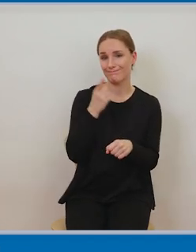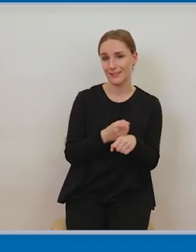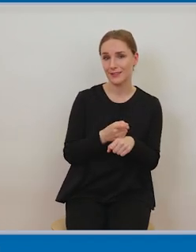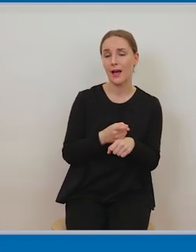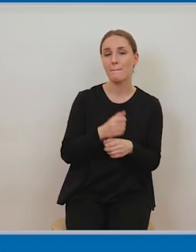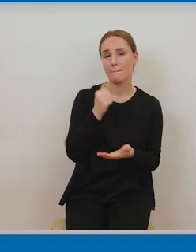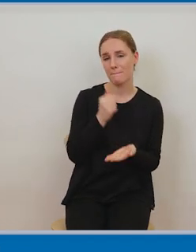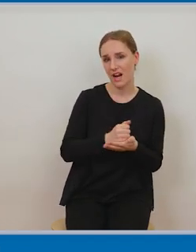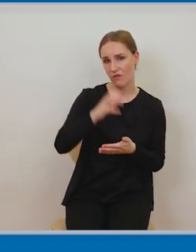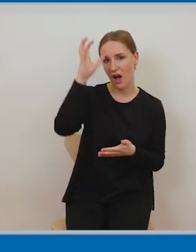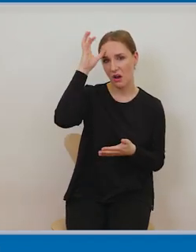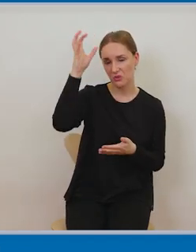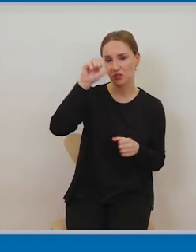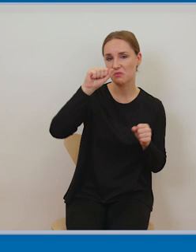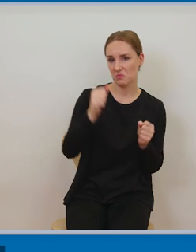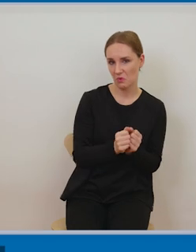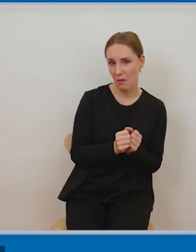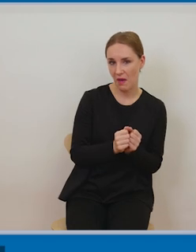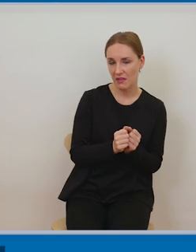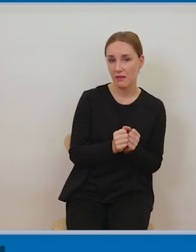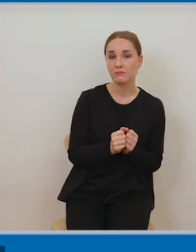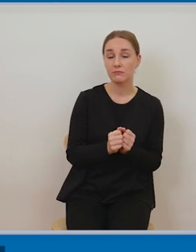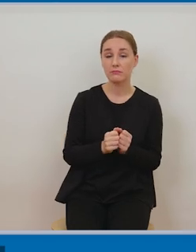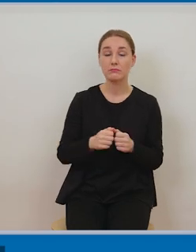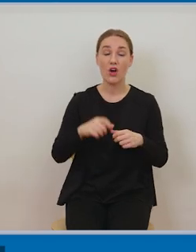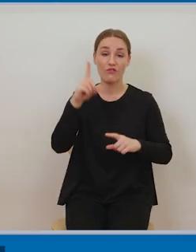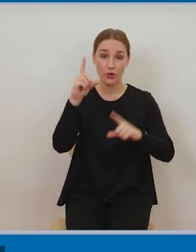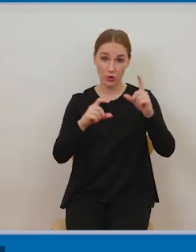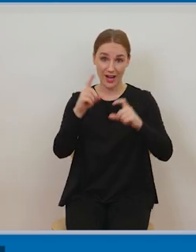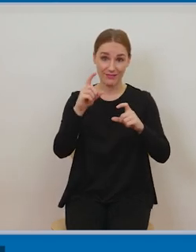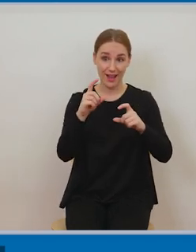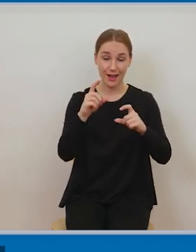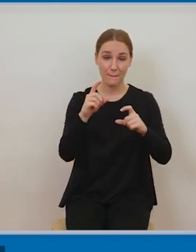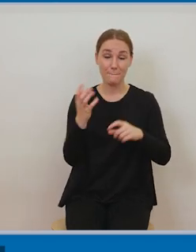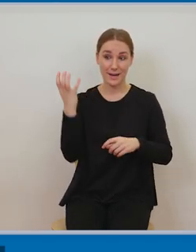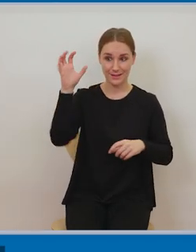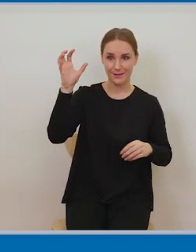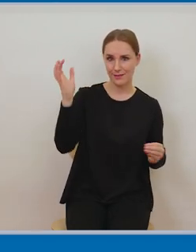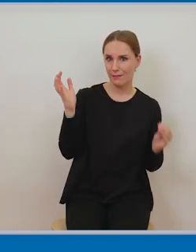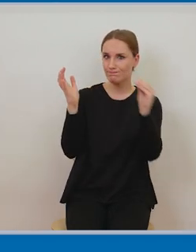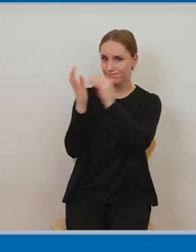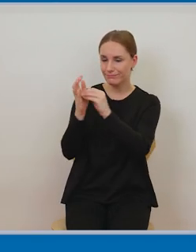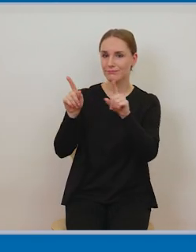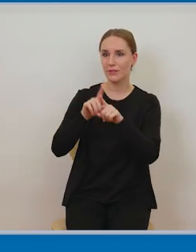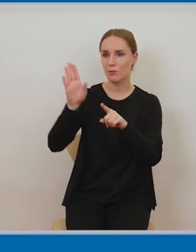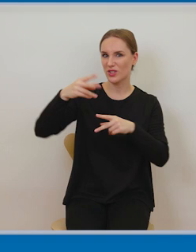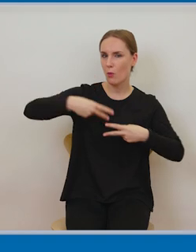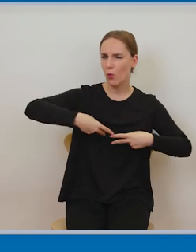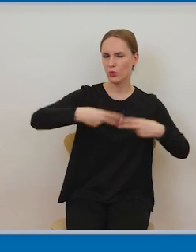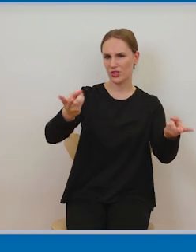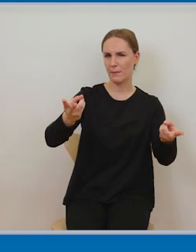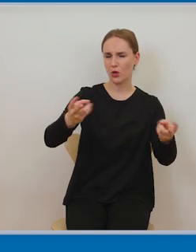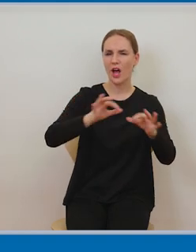w prezentacji, która następnie została udostępniona na ogólnodostępnej stronie internetowej, bez oznaczenia